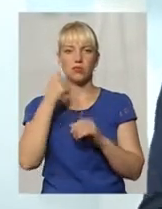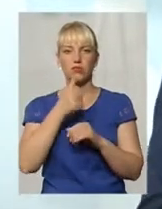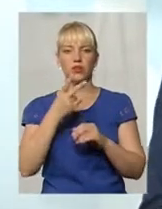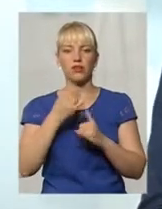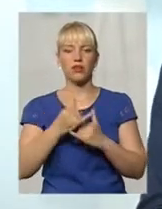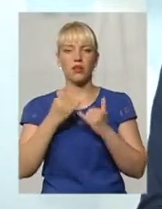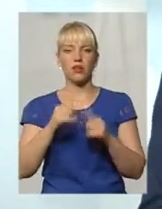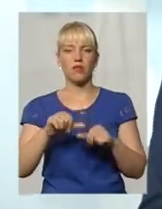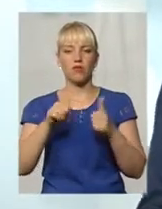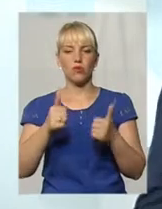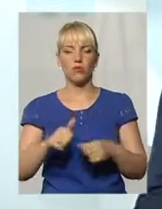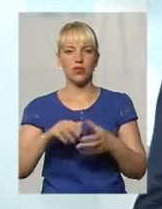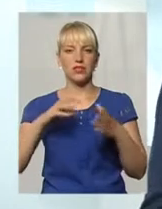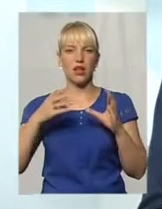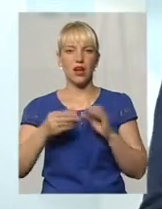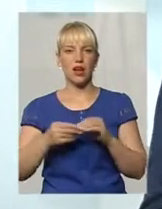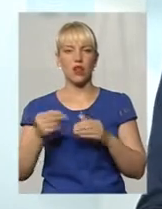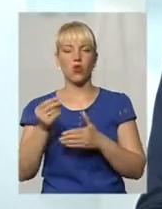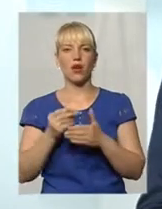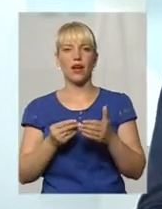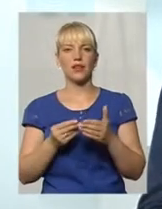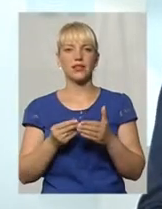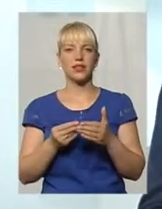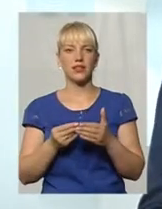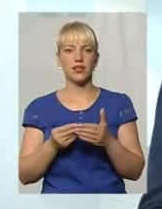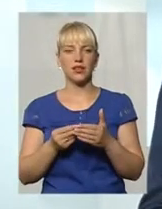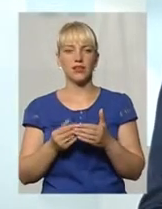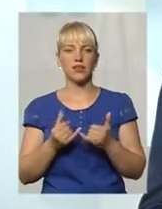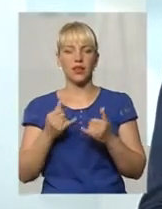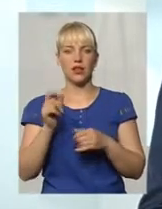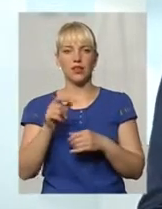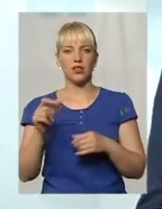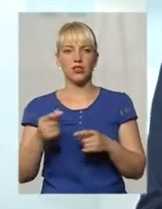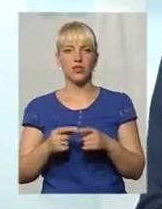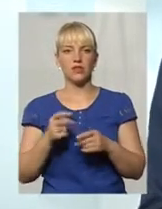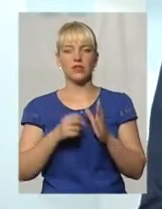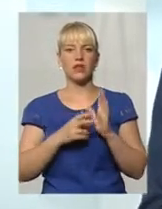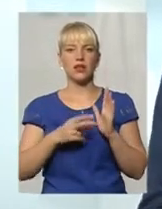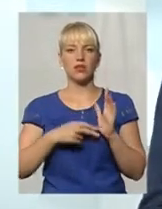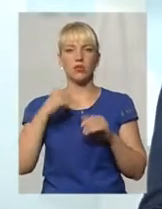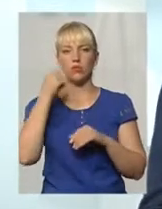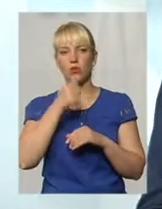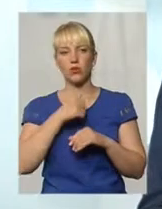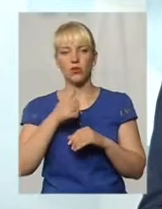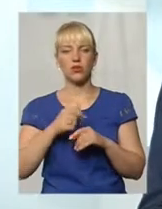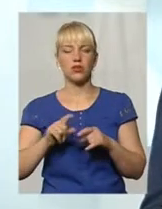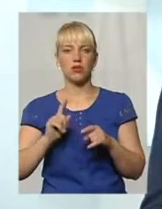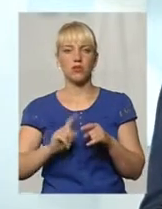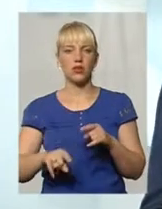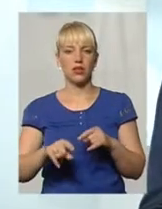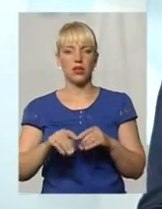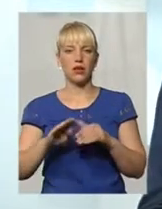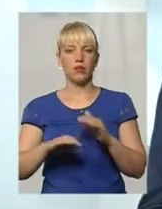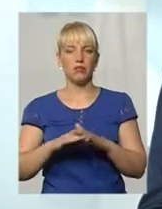загальної картини, яка б розслалася для телеглядачів, то лише в 2017 році оперативними підрозділями управління